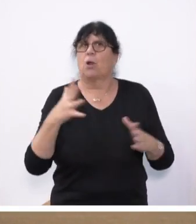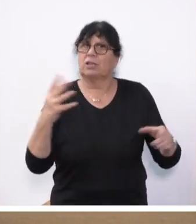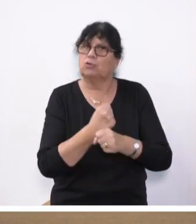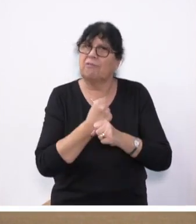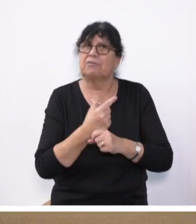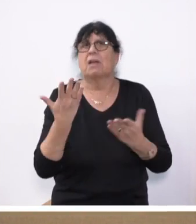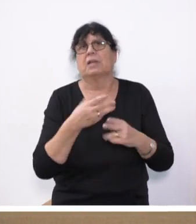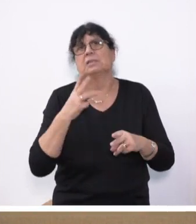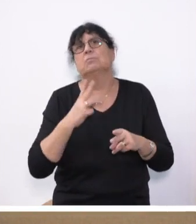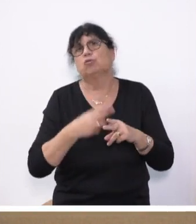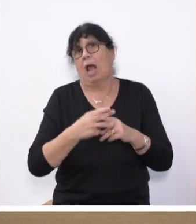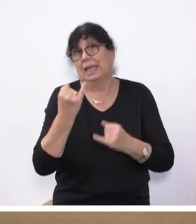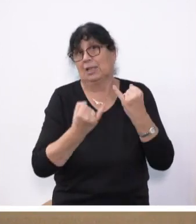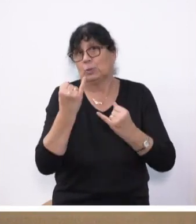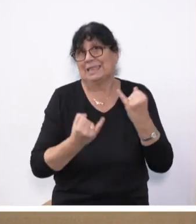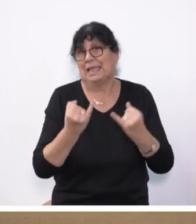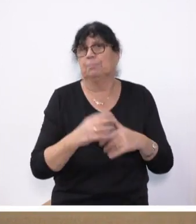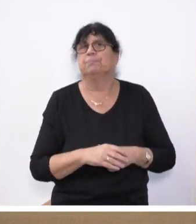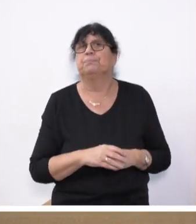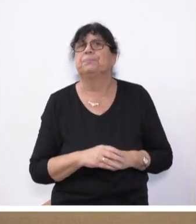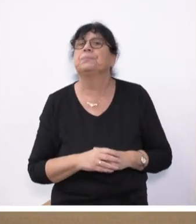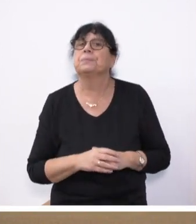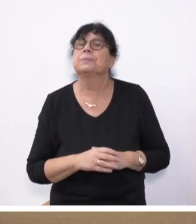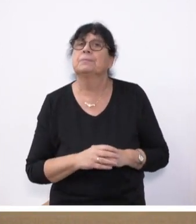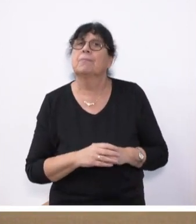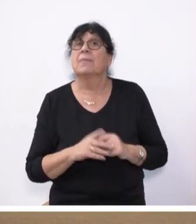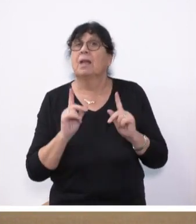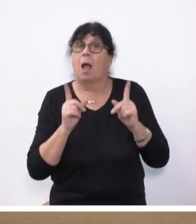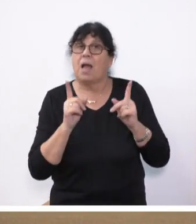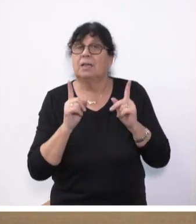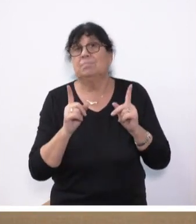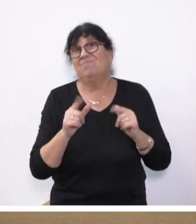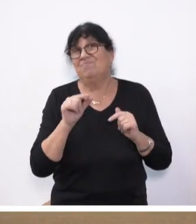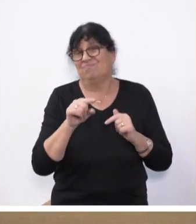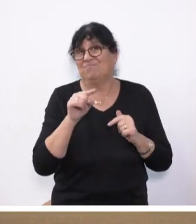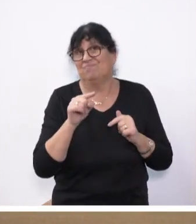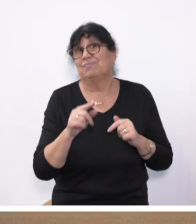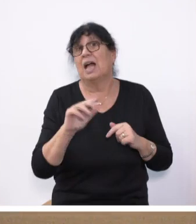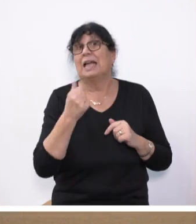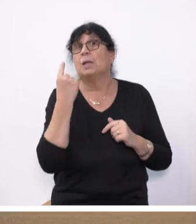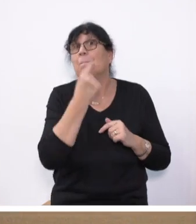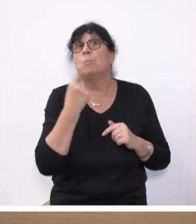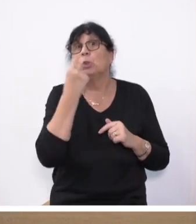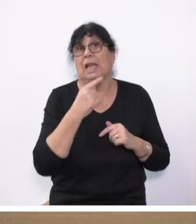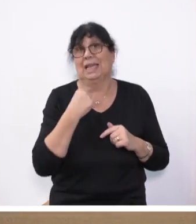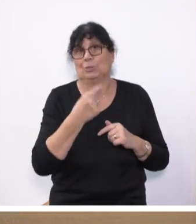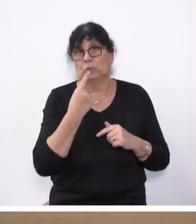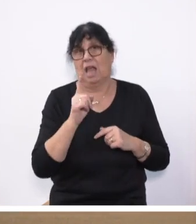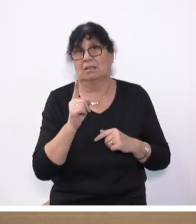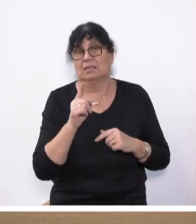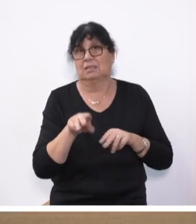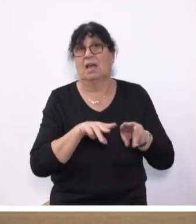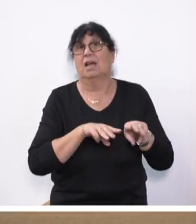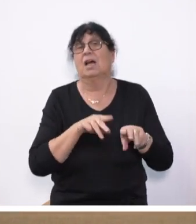was die Stahlindustrie betrifft. Allerdings war das jetzt eine mündliche Zusage des